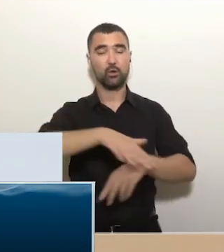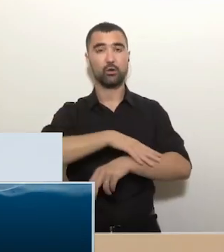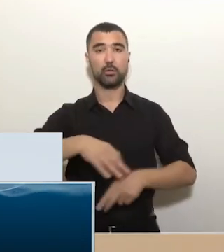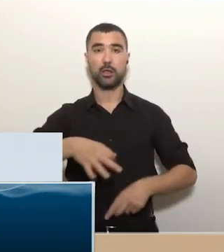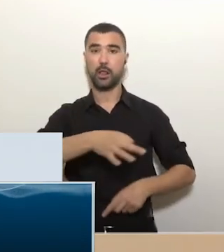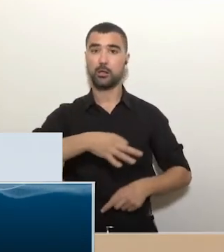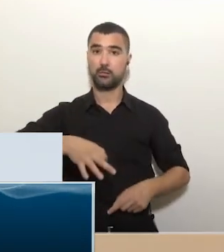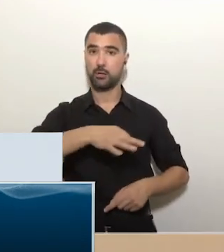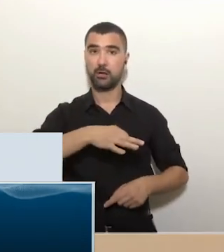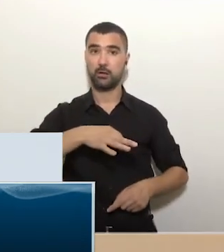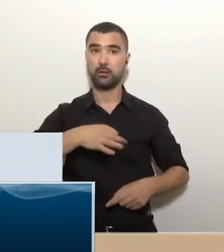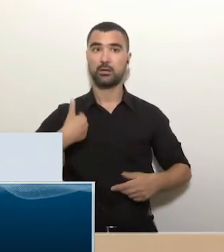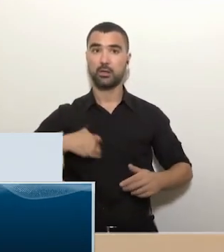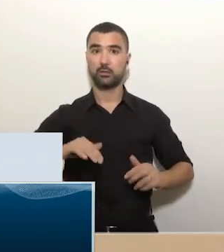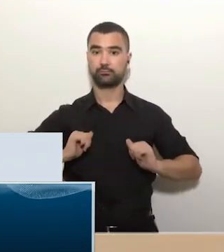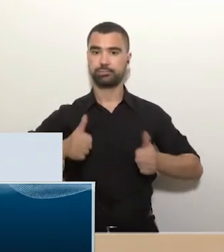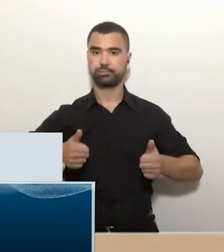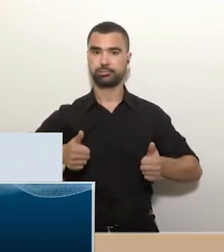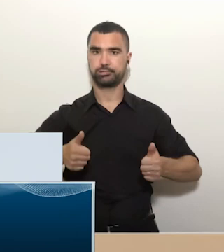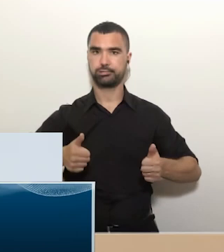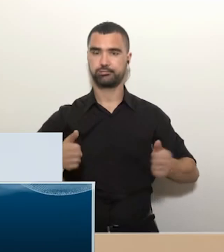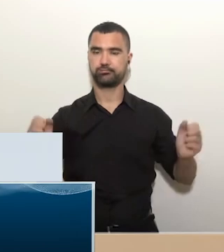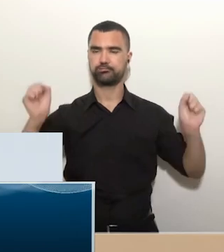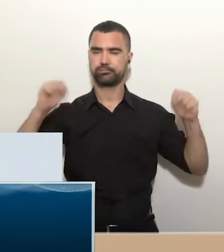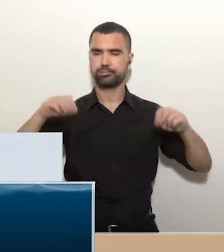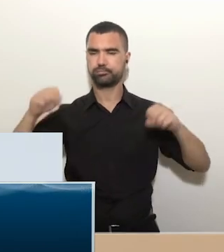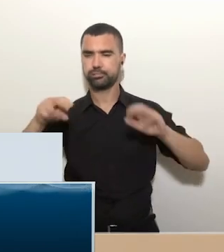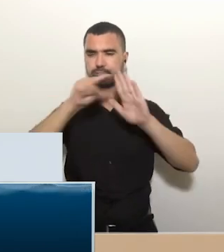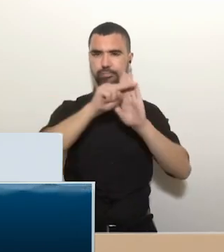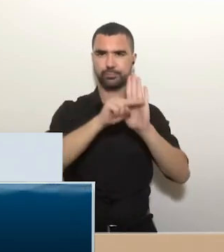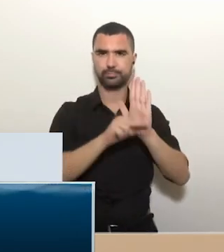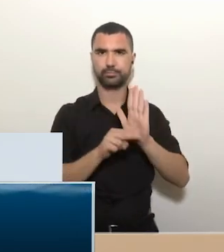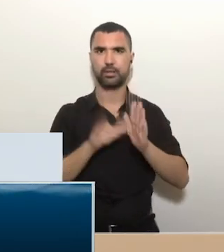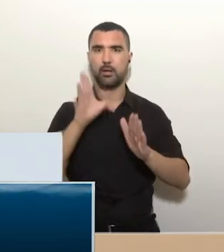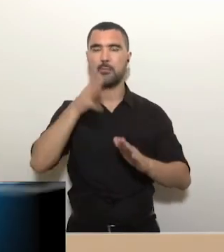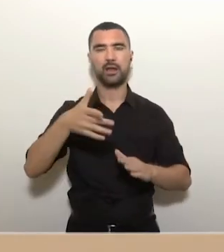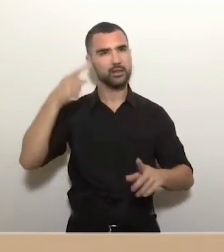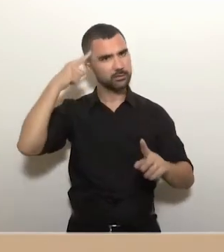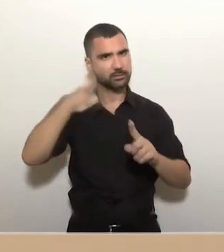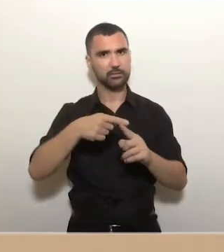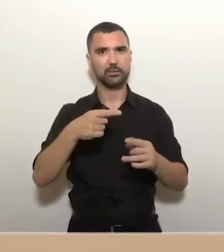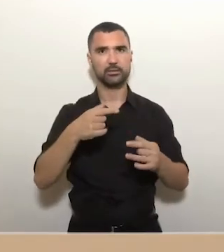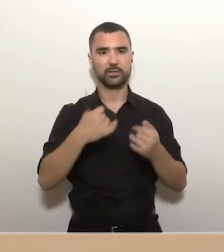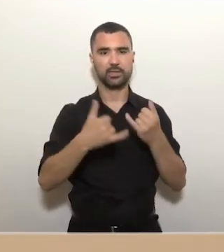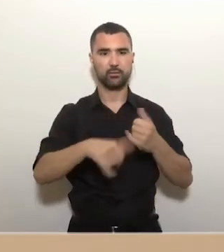Balears ha emprès un conjunt de mesures per recuperar drets.